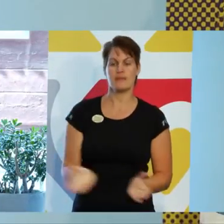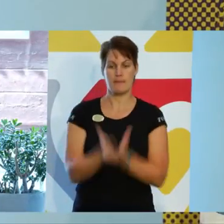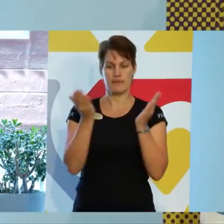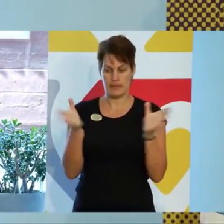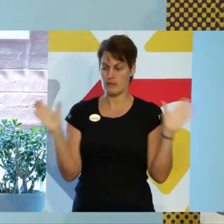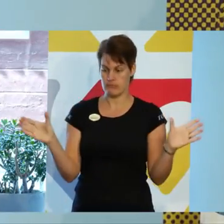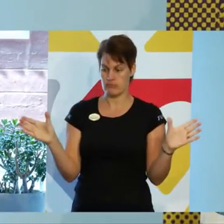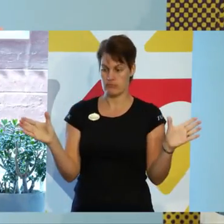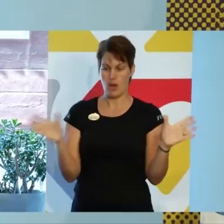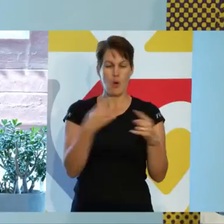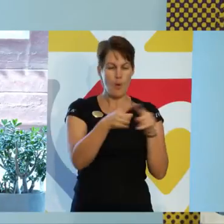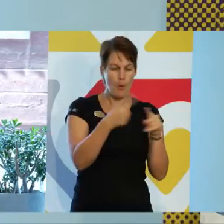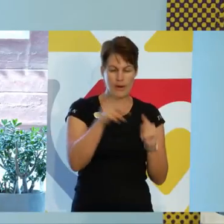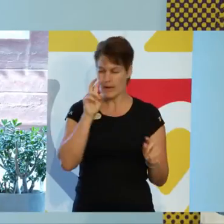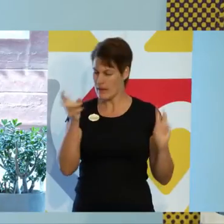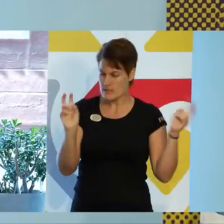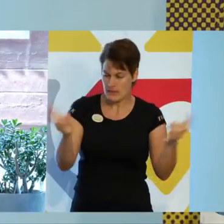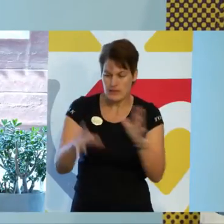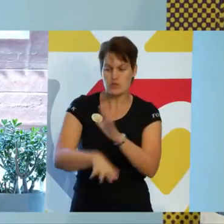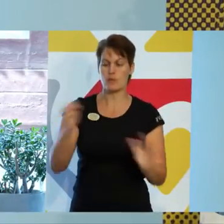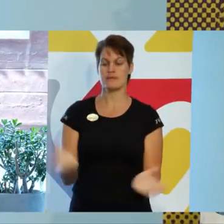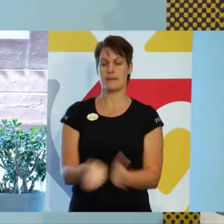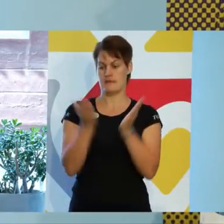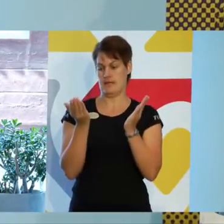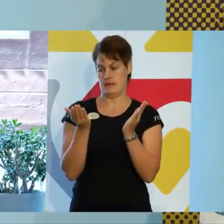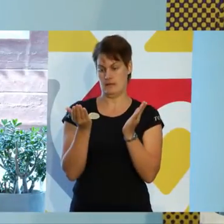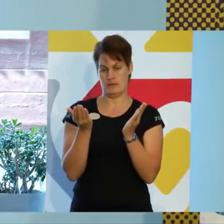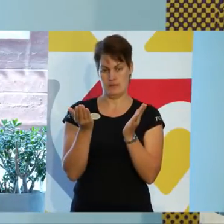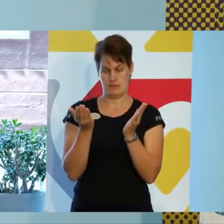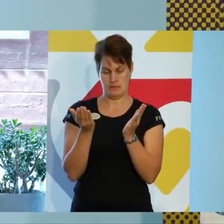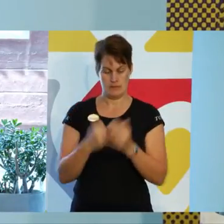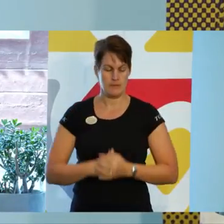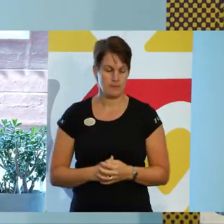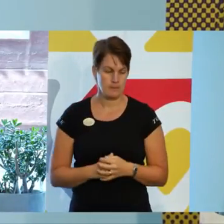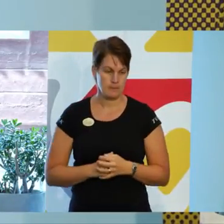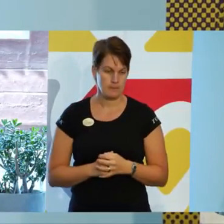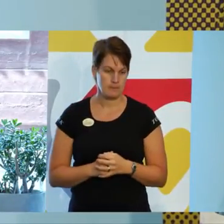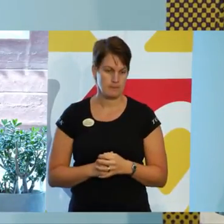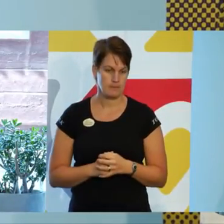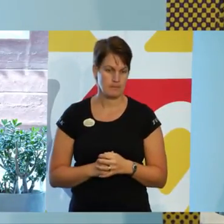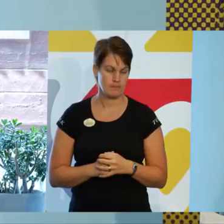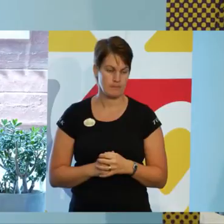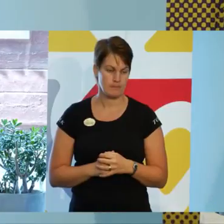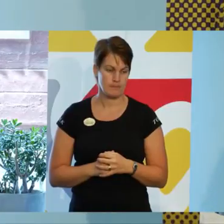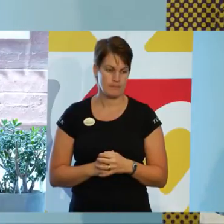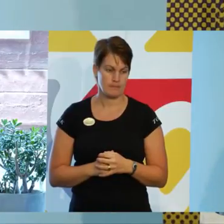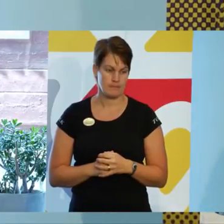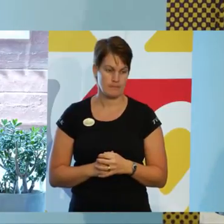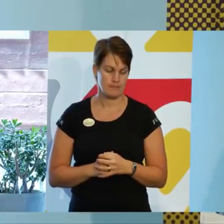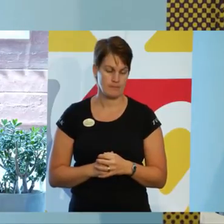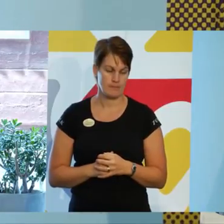perspektiv lyfts på en och samma gång och i ett sammanhang. Det krävs